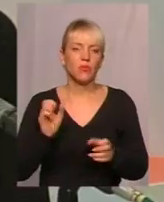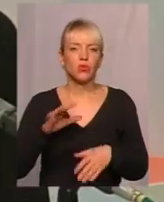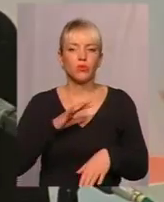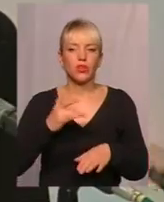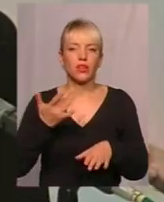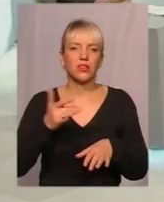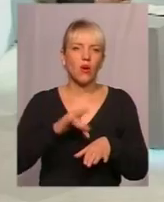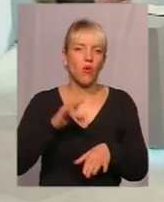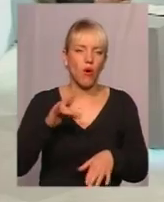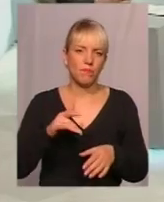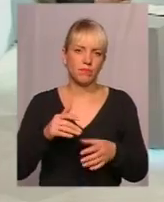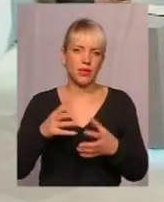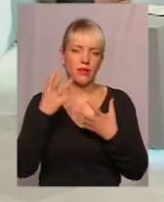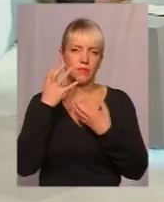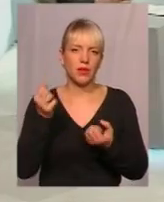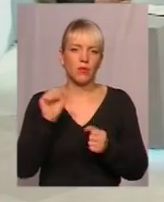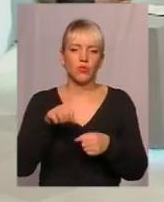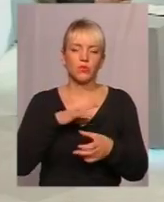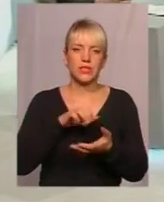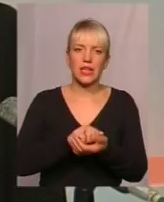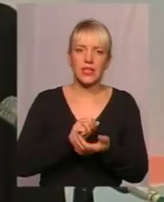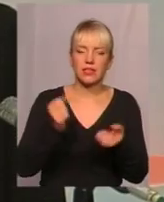любимі там спортом